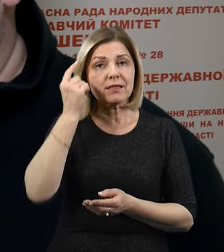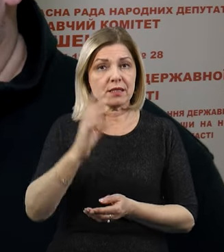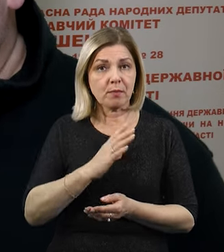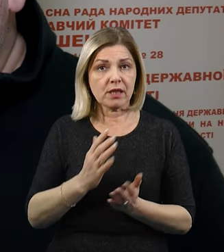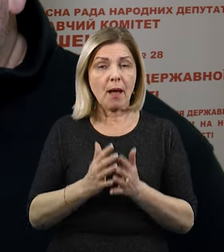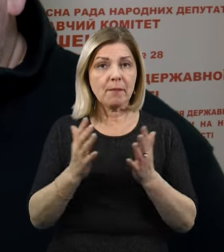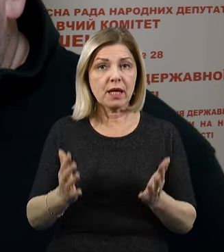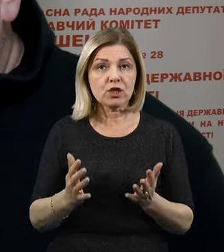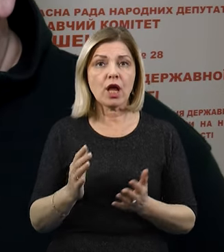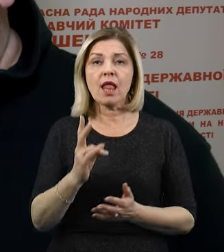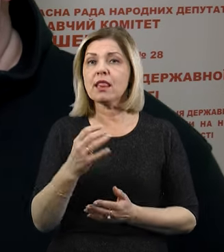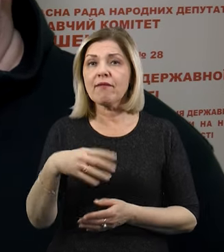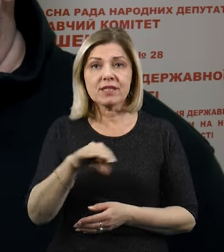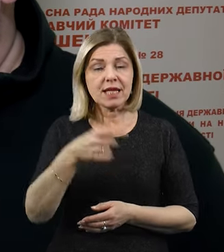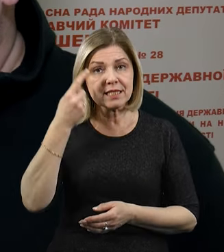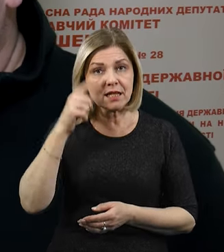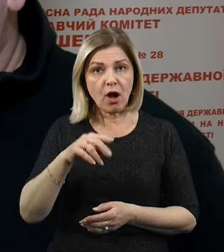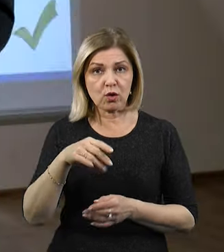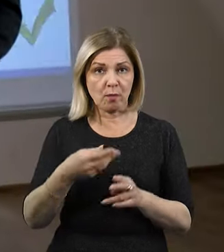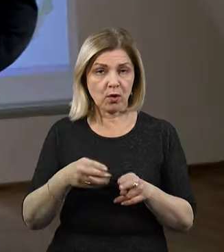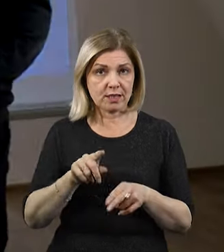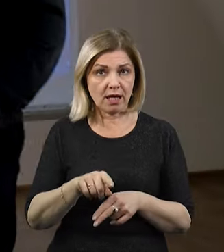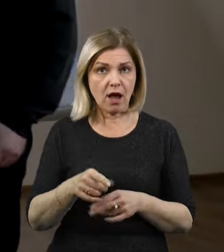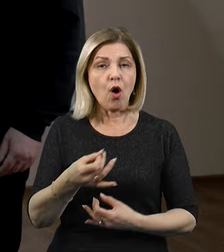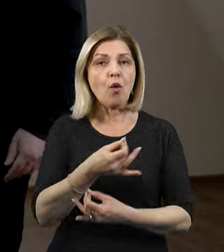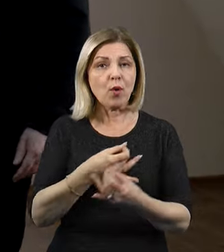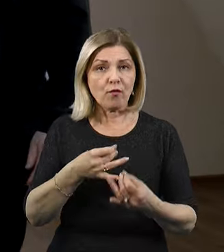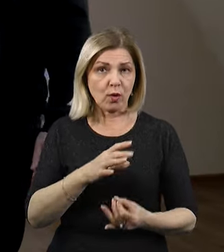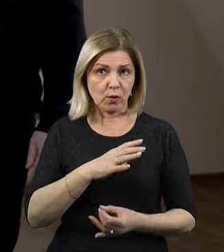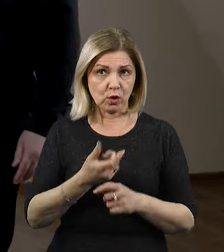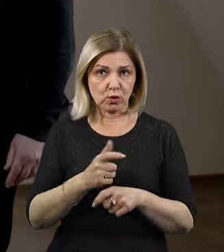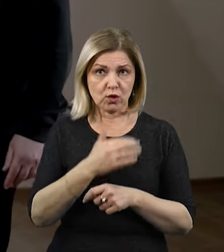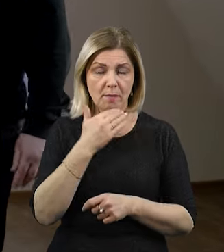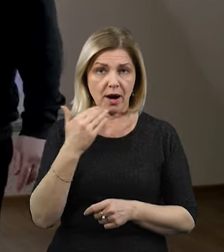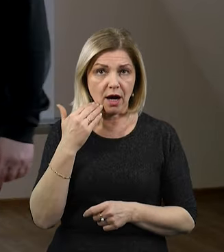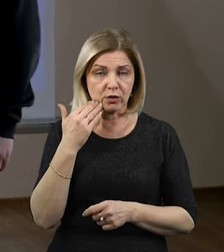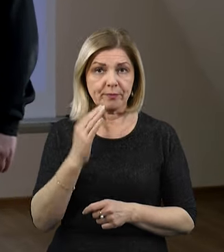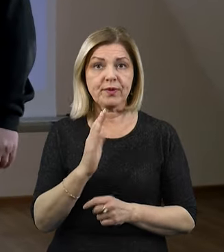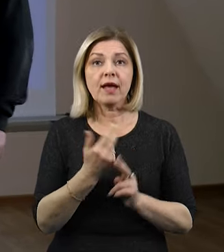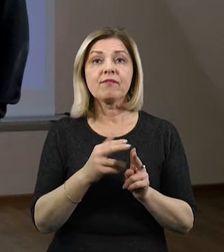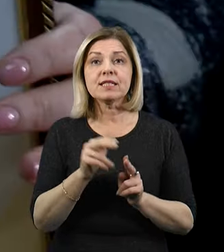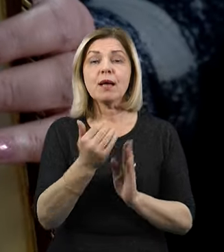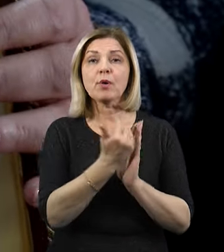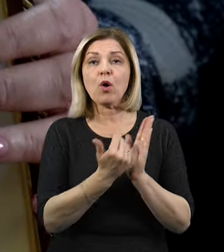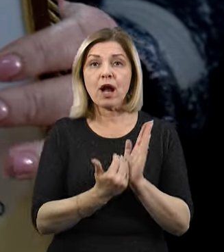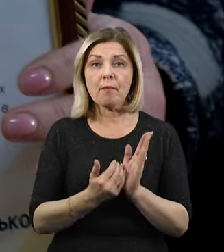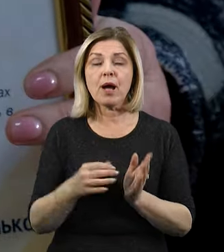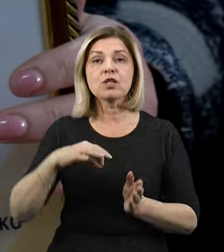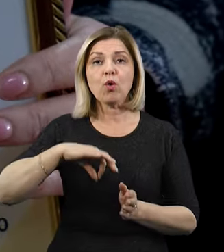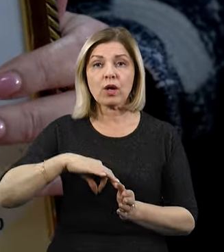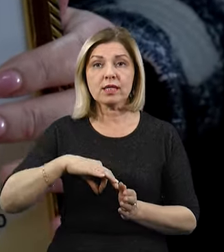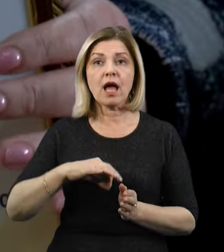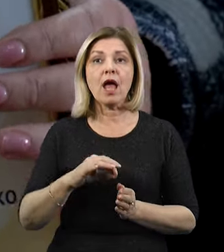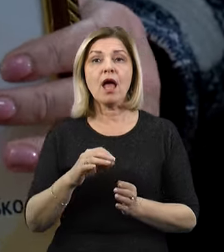знають про це, обговорень було дуже багато. В рамках цієї кампанії, зокрема, однією з програм скористались працівники Центру первинної